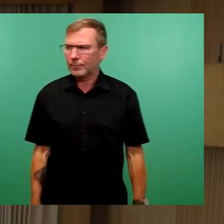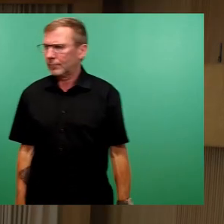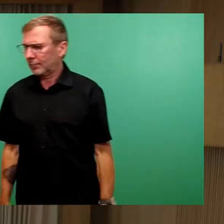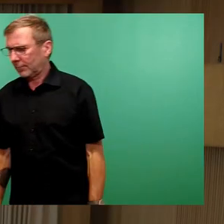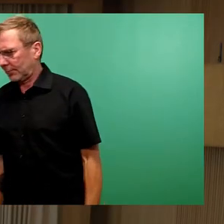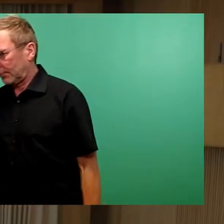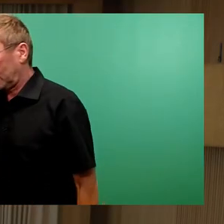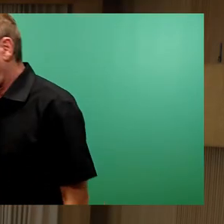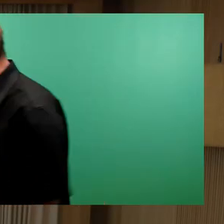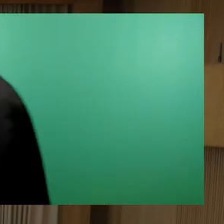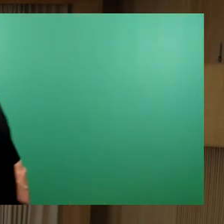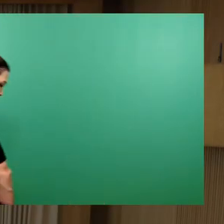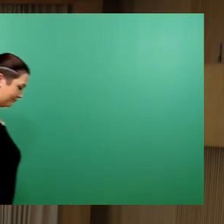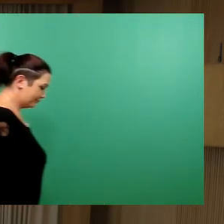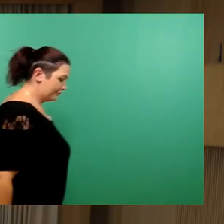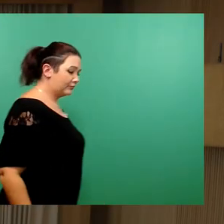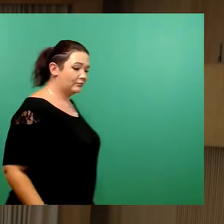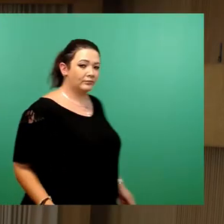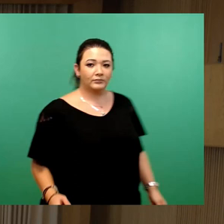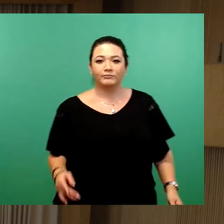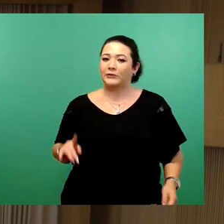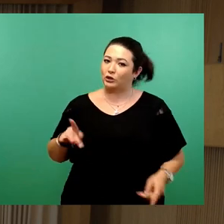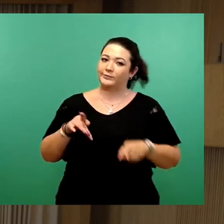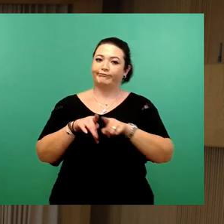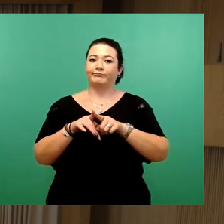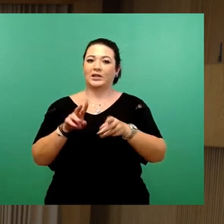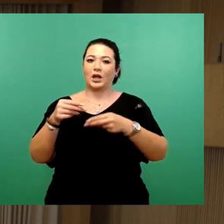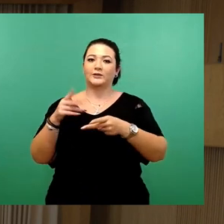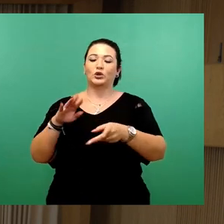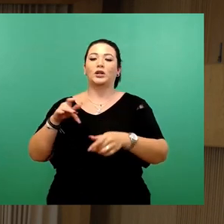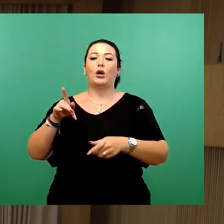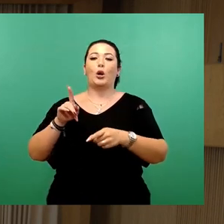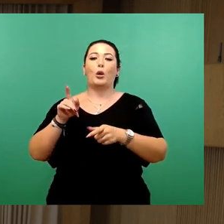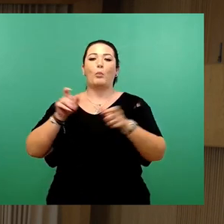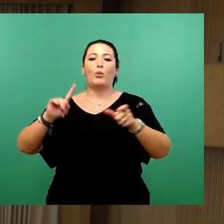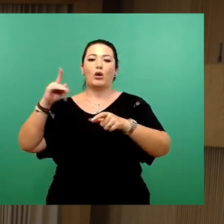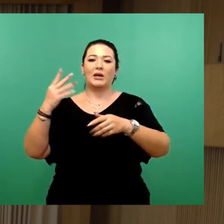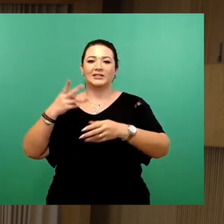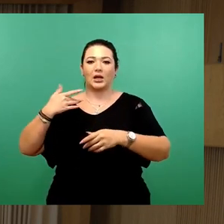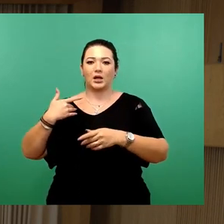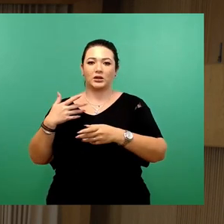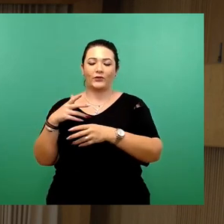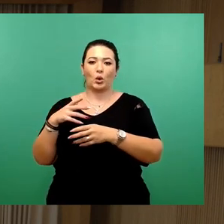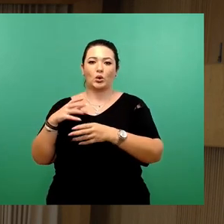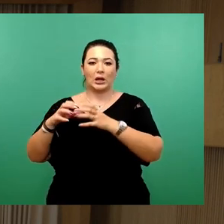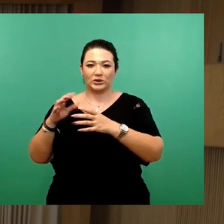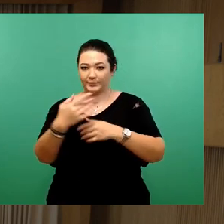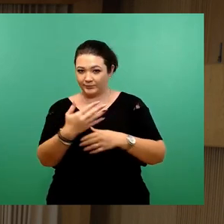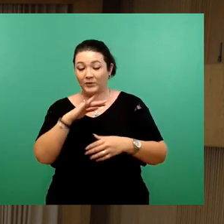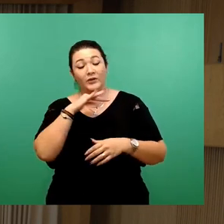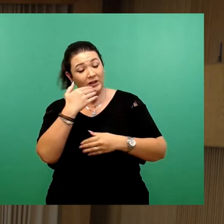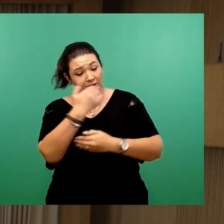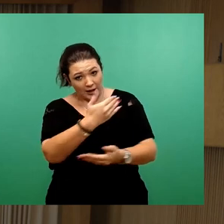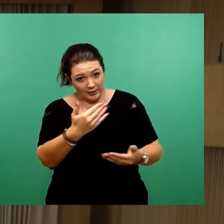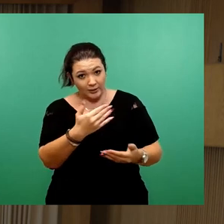Auch hier übernimmt die Beantwortung Herr Bürgermeister Thunhauser. Auch hier nochmal vielen Dank. So wie ich es ja vor drei Wochen